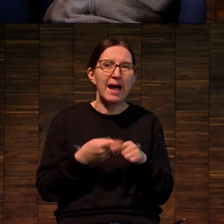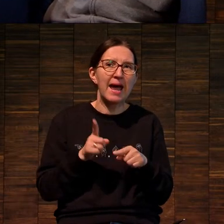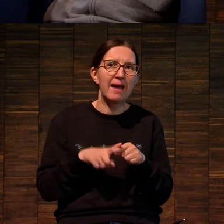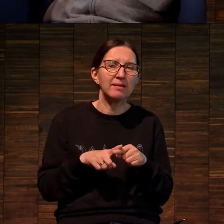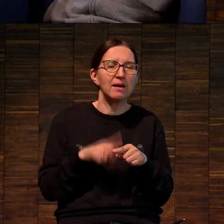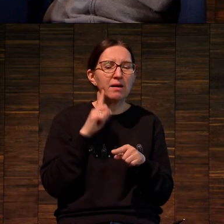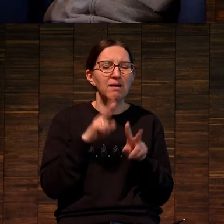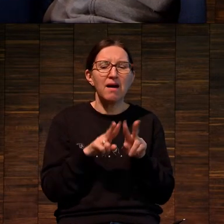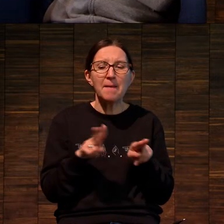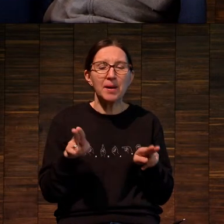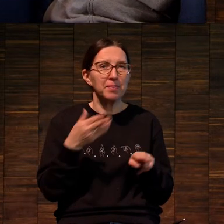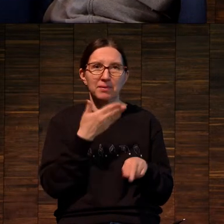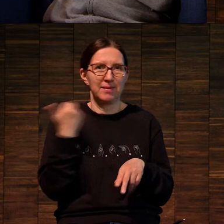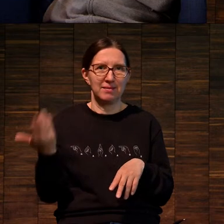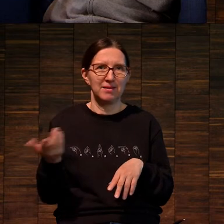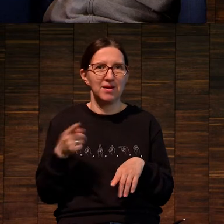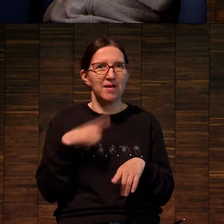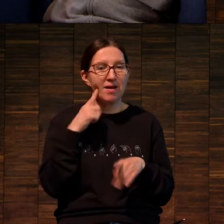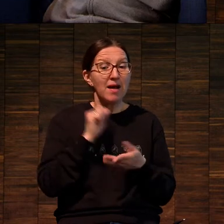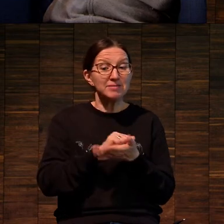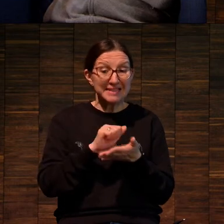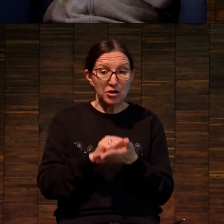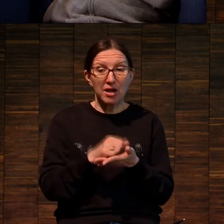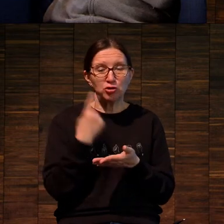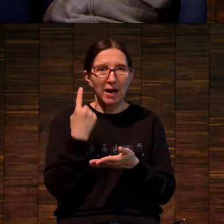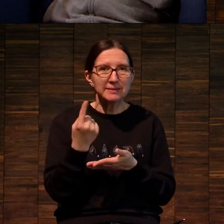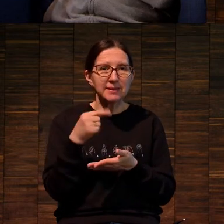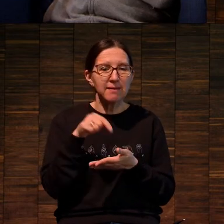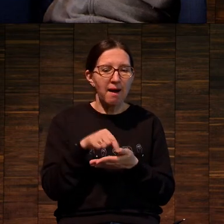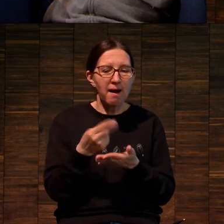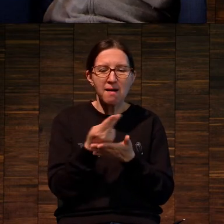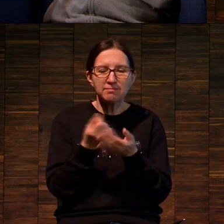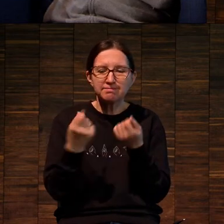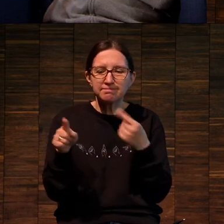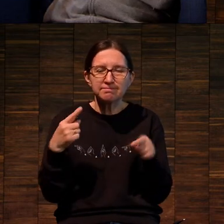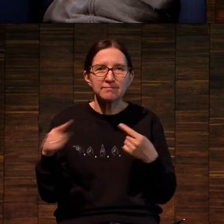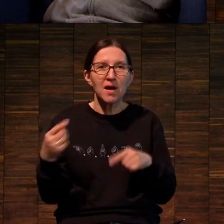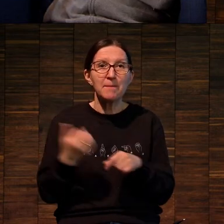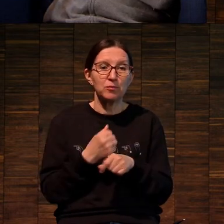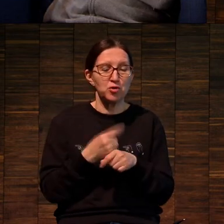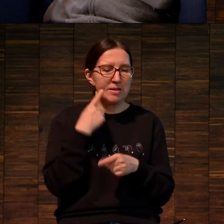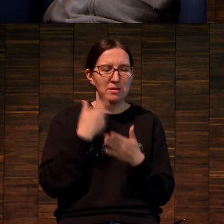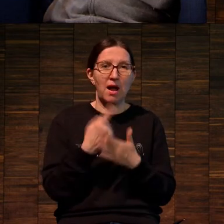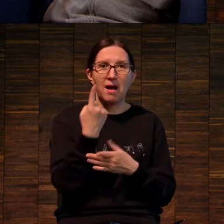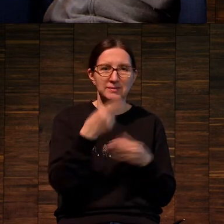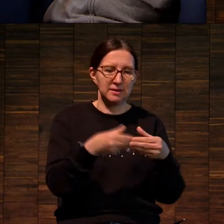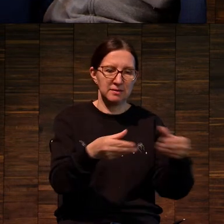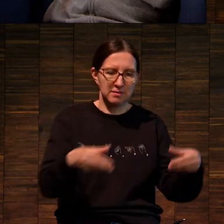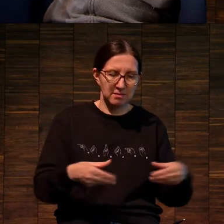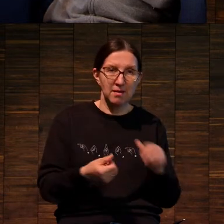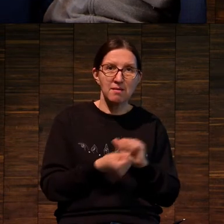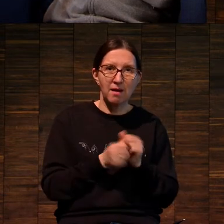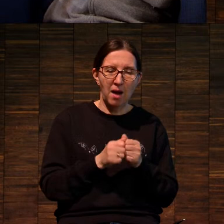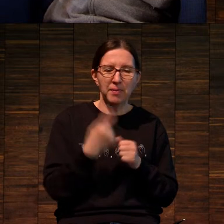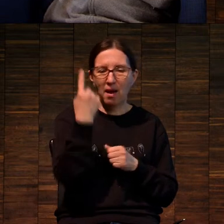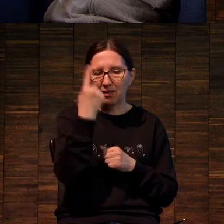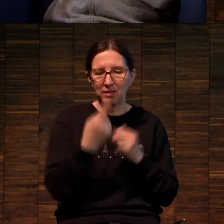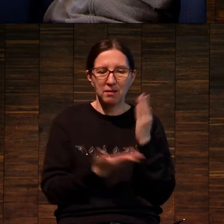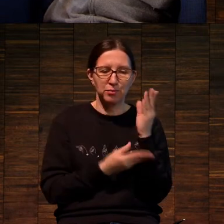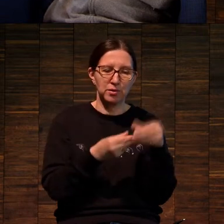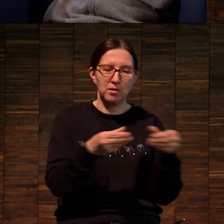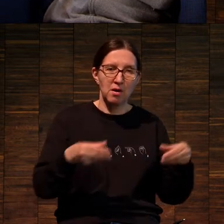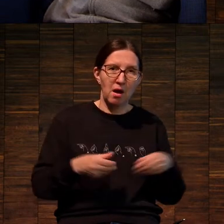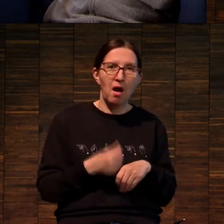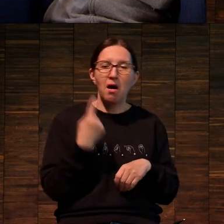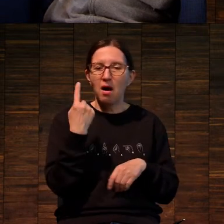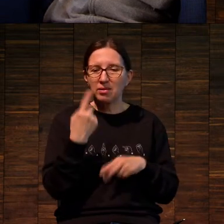одинаковость в тираже. Это одна и та же матрица. Но с ней вот это произошло